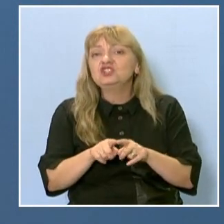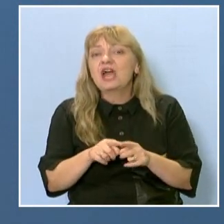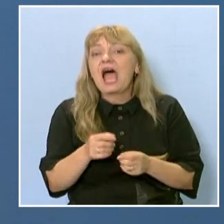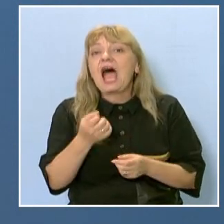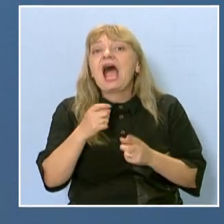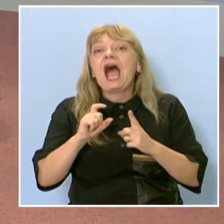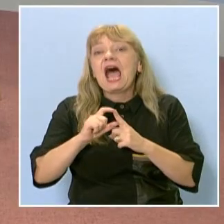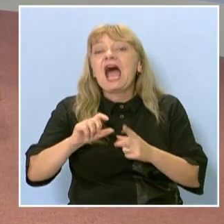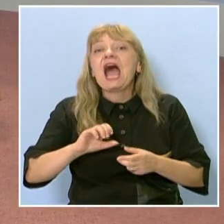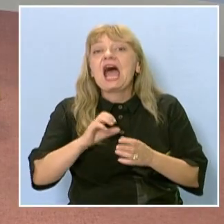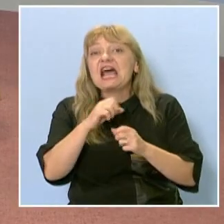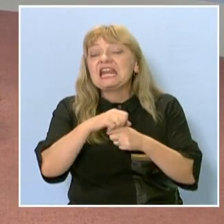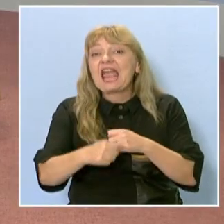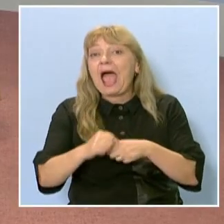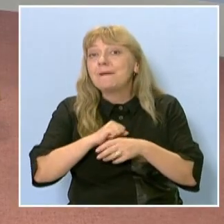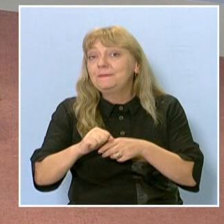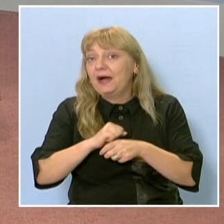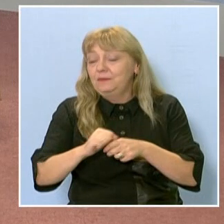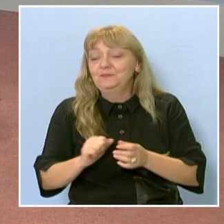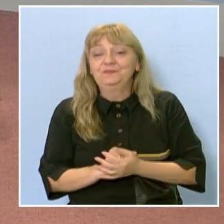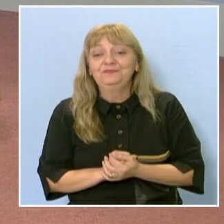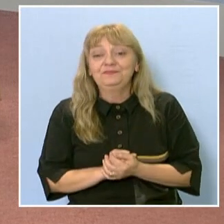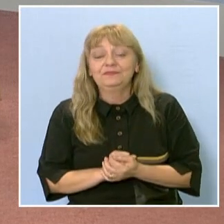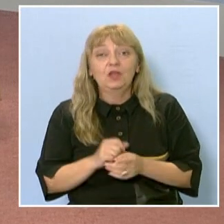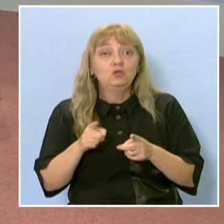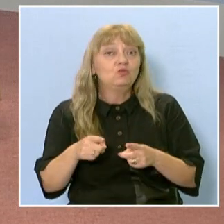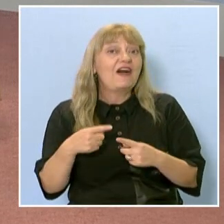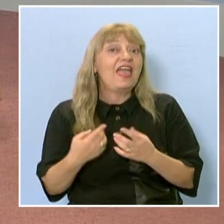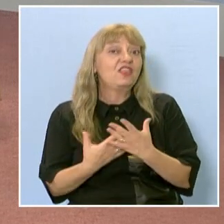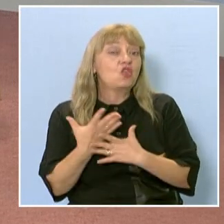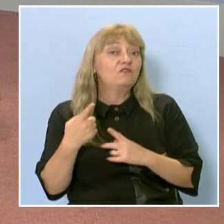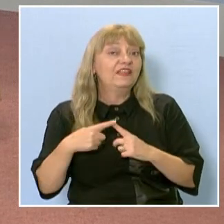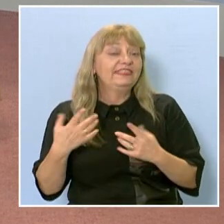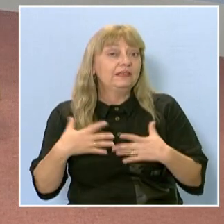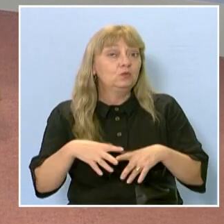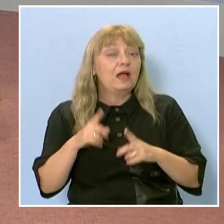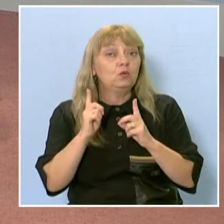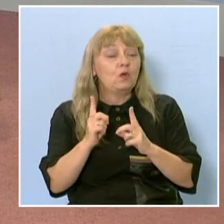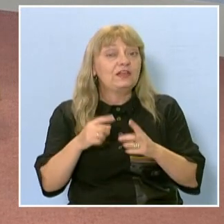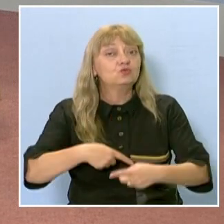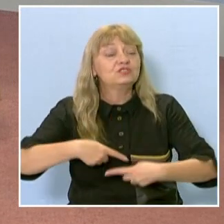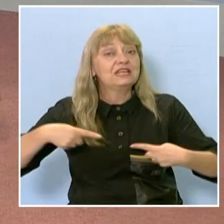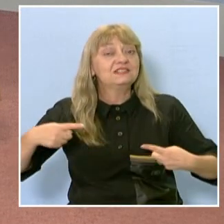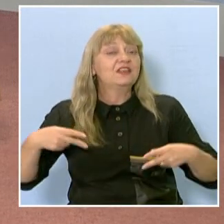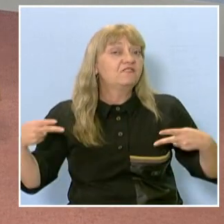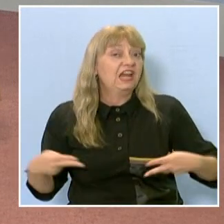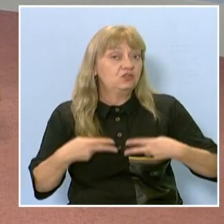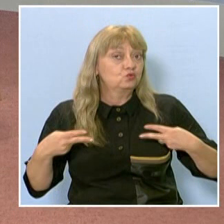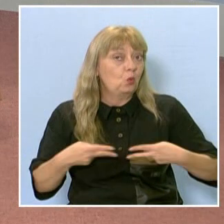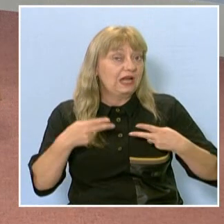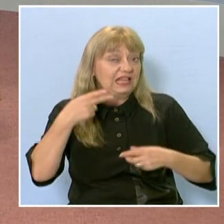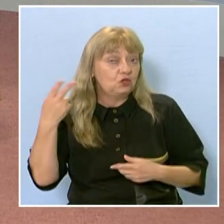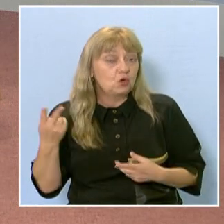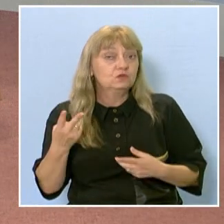е така. И това е една нова технология, която съсилно ще се развива все повече в ресторантерството, като по-силни подправки за по